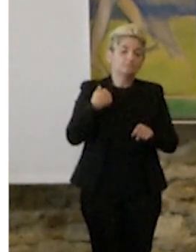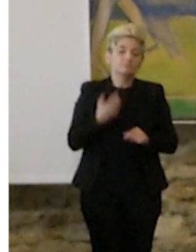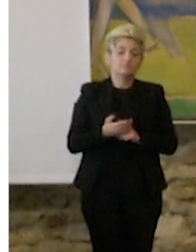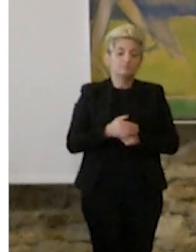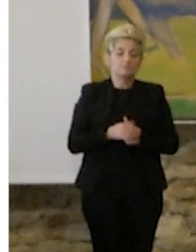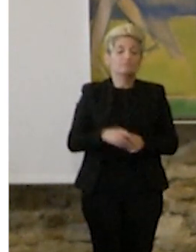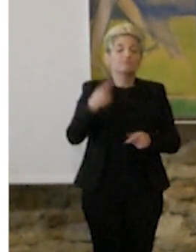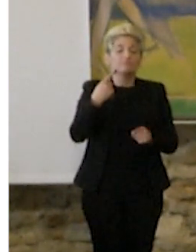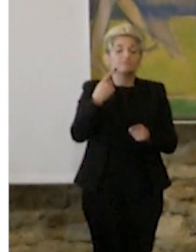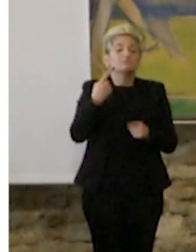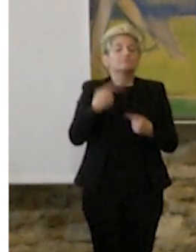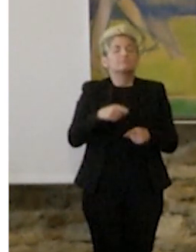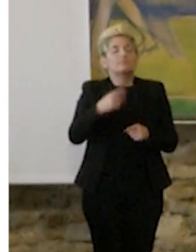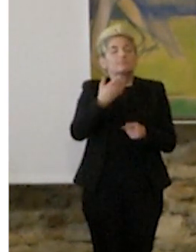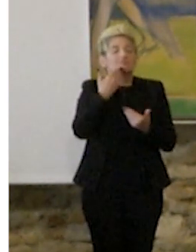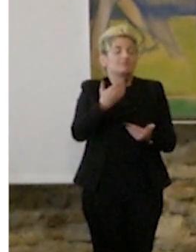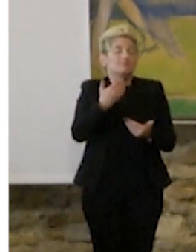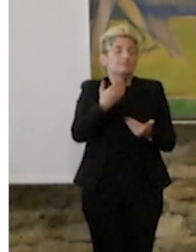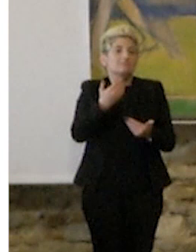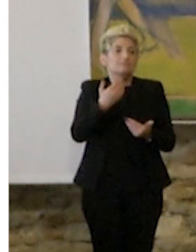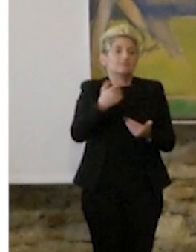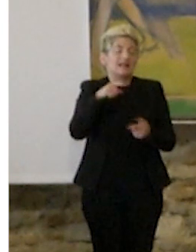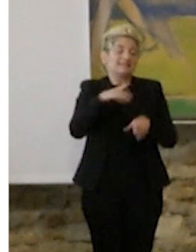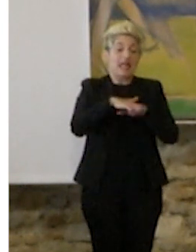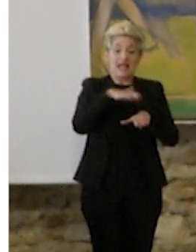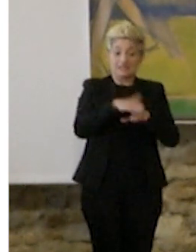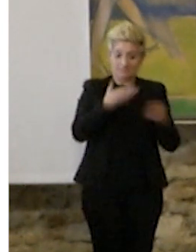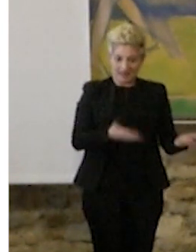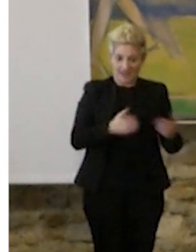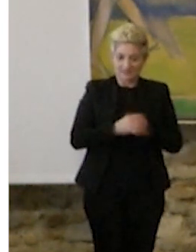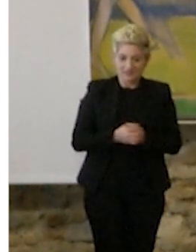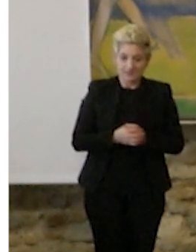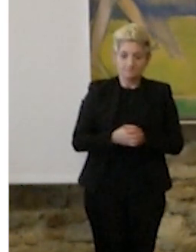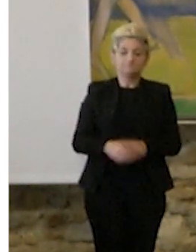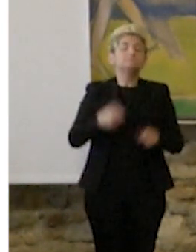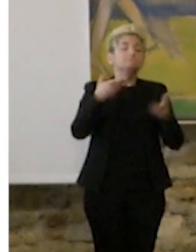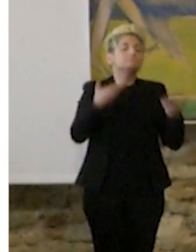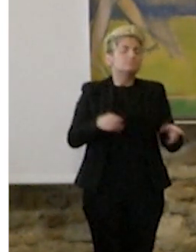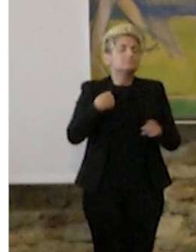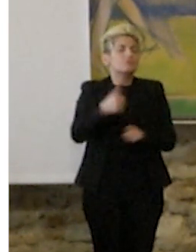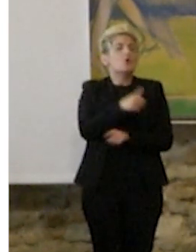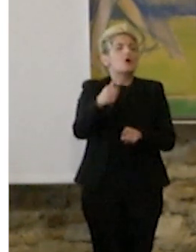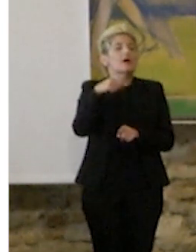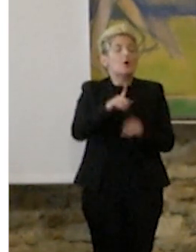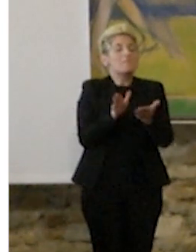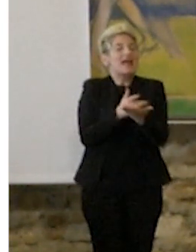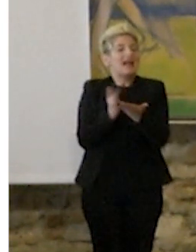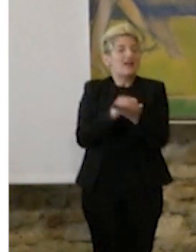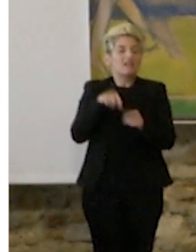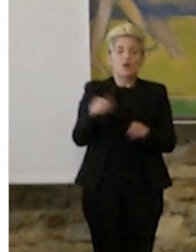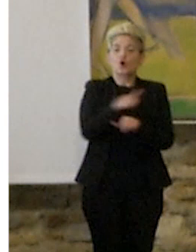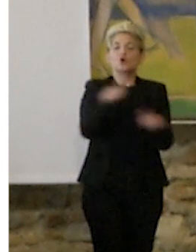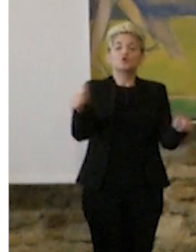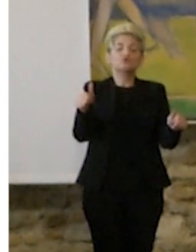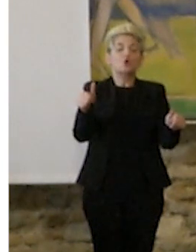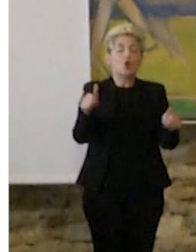questa esperienza. E di esperienza si parla. Questo qua prima di tutto non è solamente un libro, è un vero quaderno